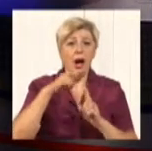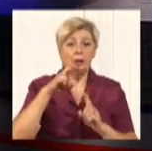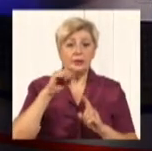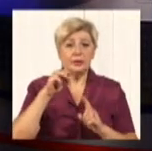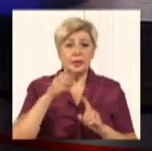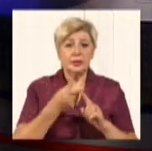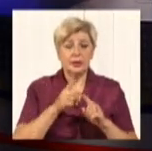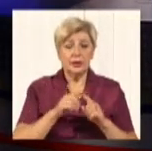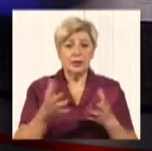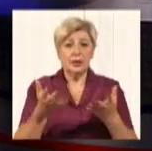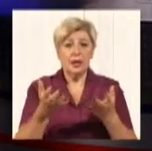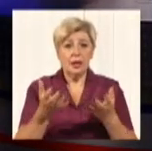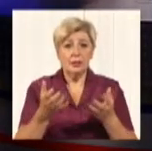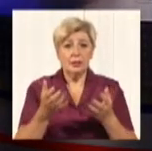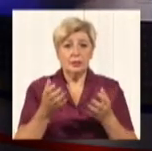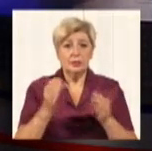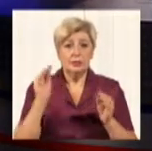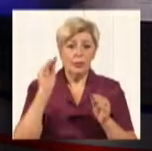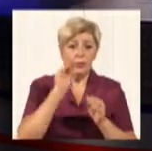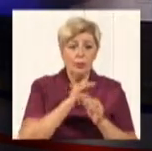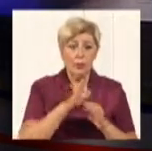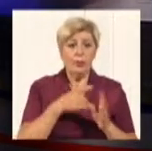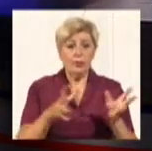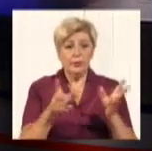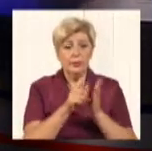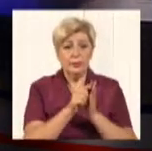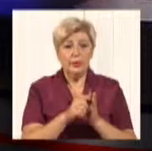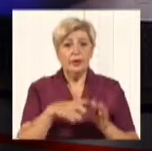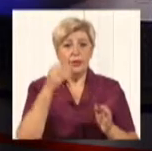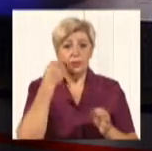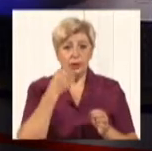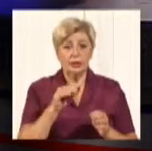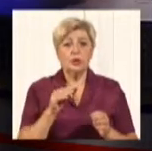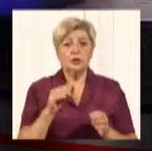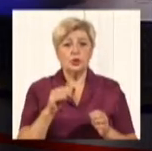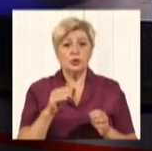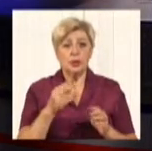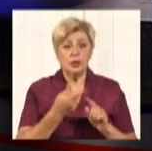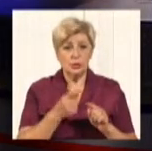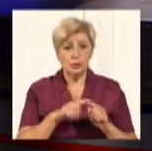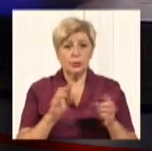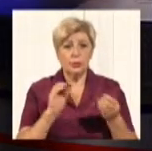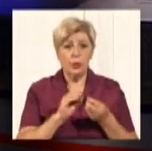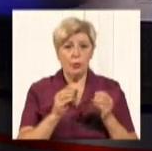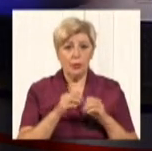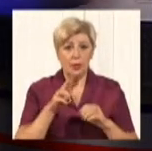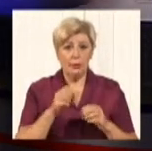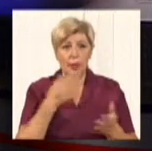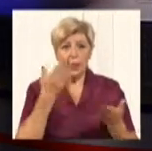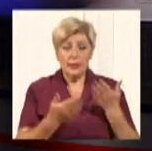додачу до цього тюнера Т2, покращує прийом сигналу і знімає цю проблему. Тобто, якщо ви бачите, що